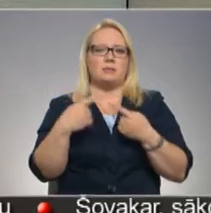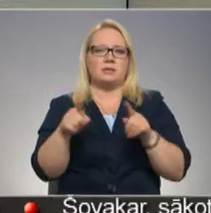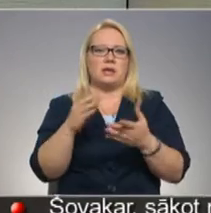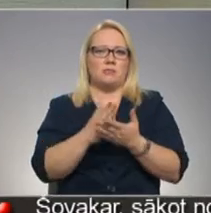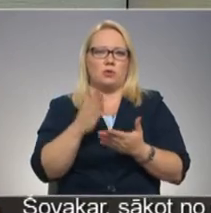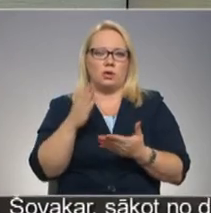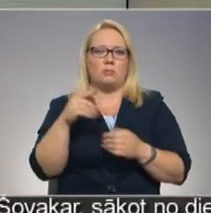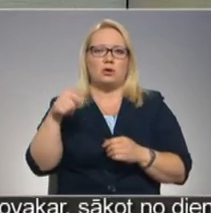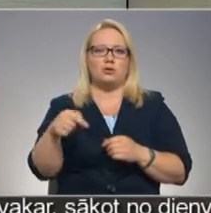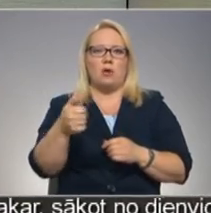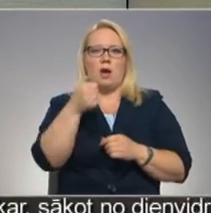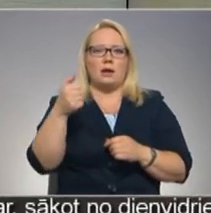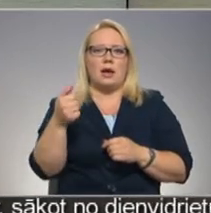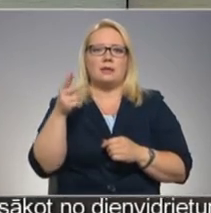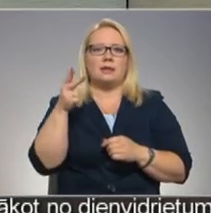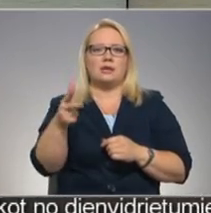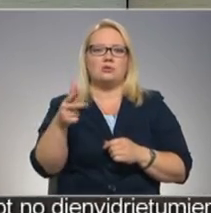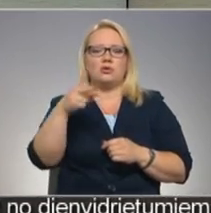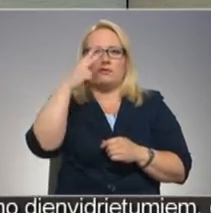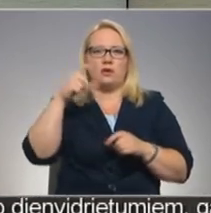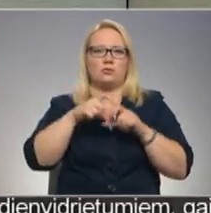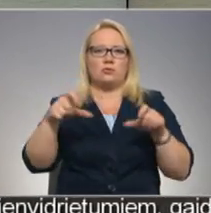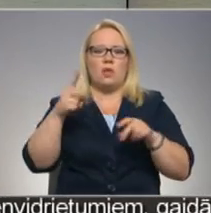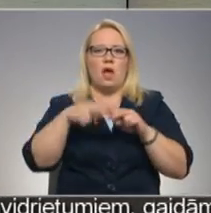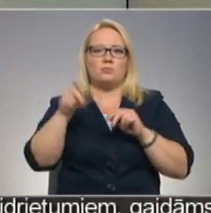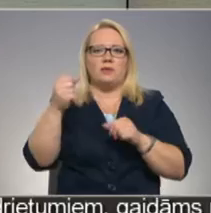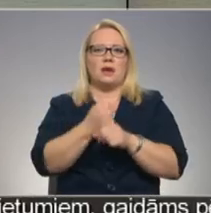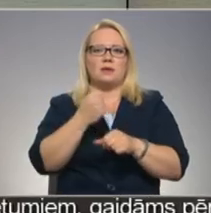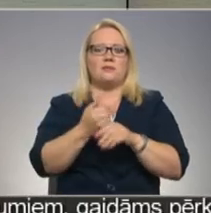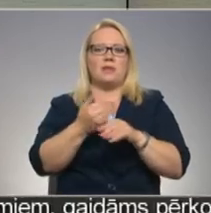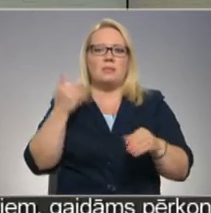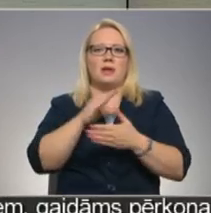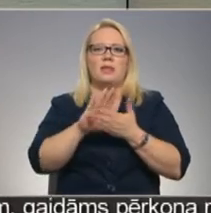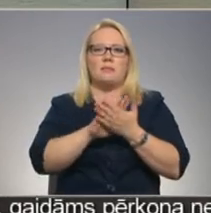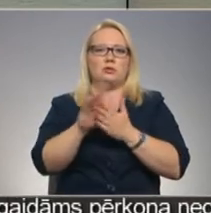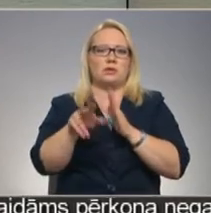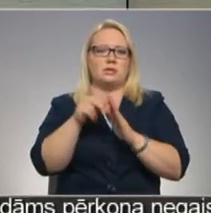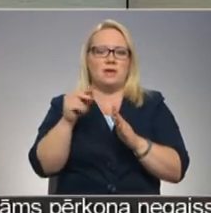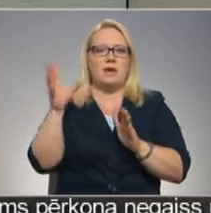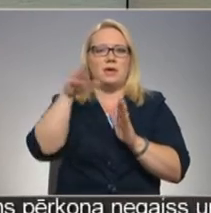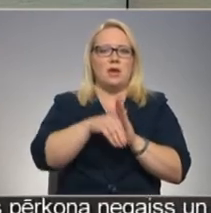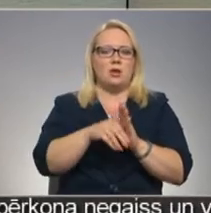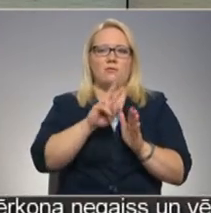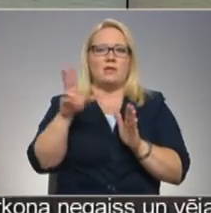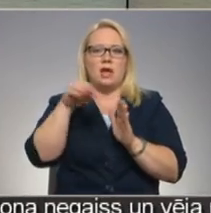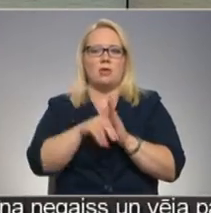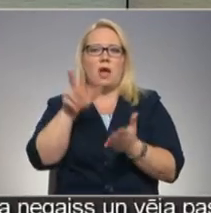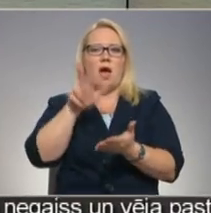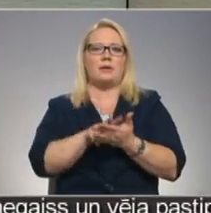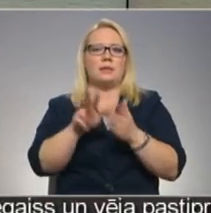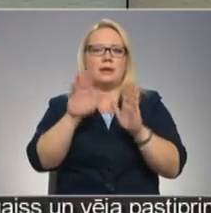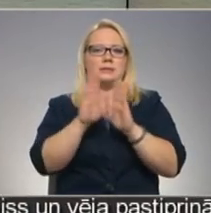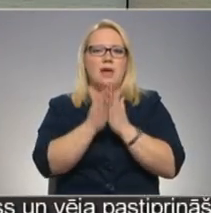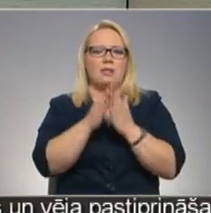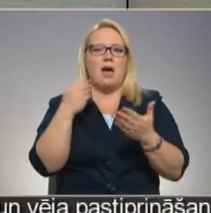Šogad vairāk nekā 3 tūkstoši vidusskolas absolventiem ir jāizdara vēl iepriekš nebijusi izvēle – iekļaut vai neiekļaut attestātā